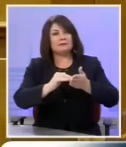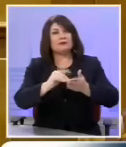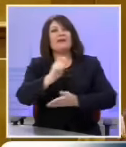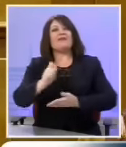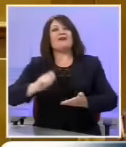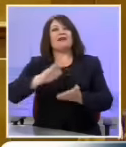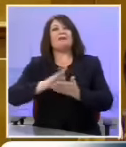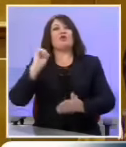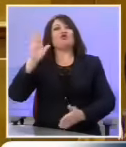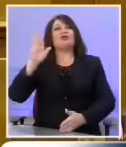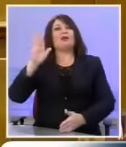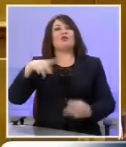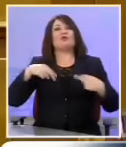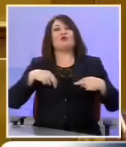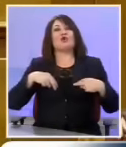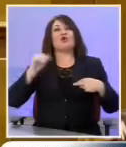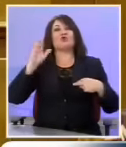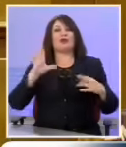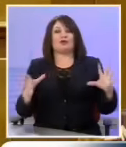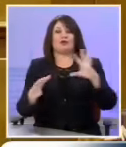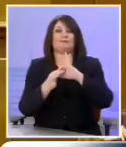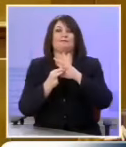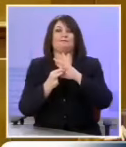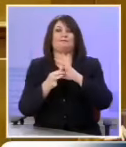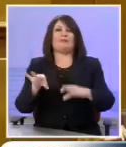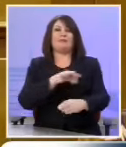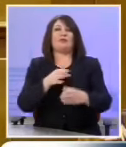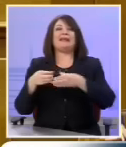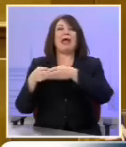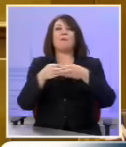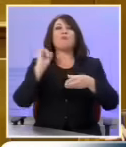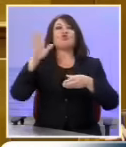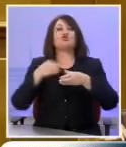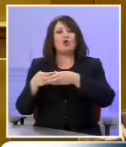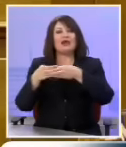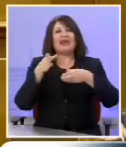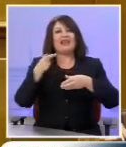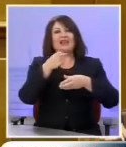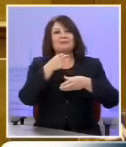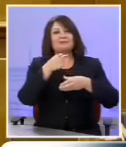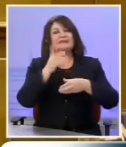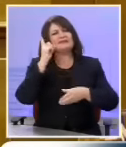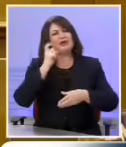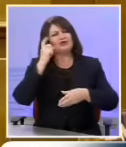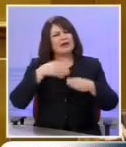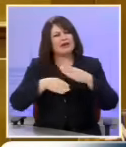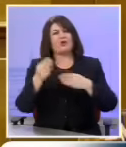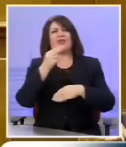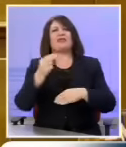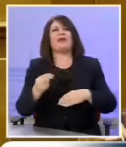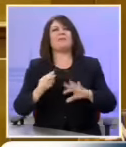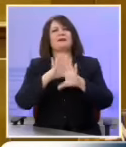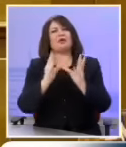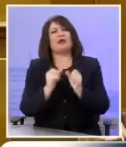γραφείων τύπου εξωτερικού με το Υπουργείο Εξωτερικών και τις διπλωματικές αποστολές. Και έχω ζει στα θέματα αυτά από όλες τις